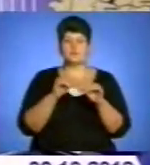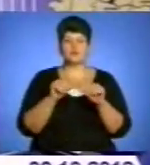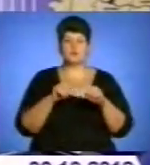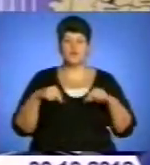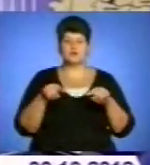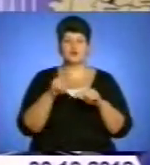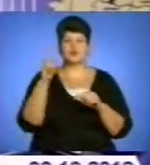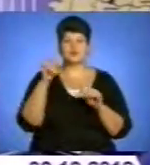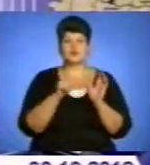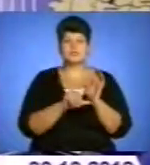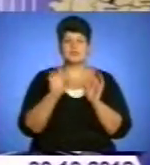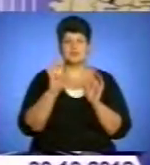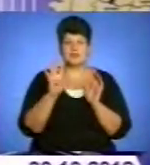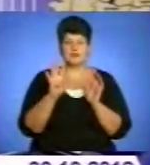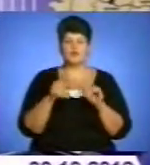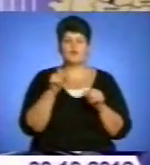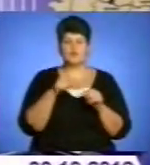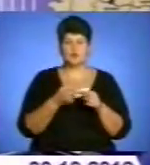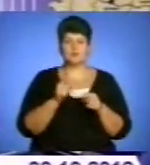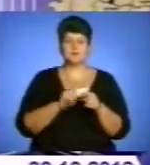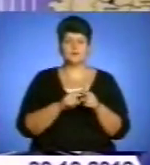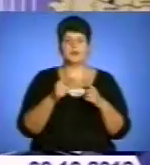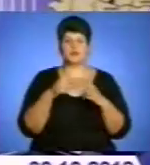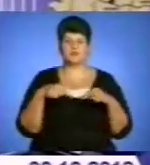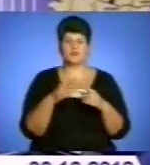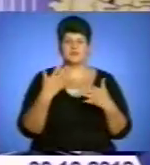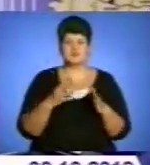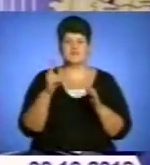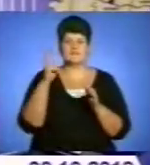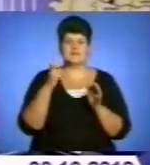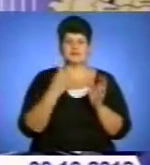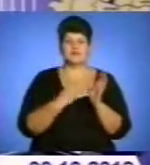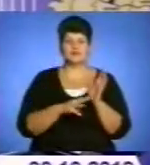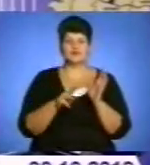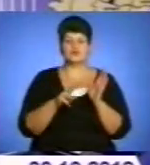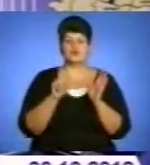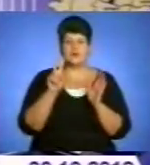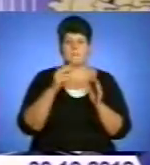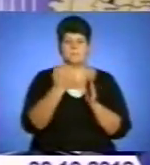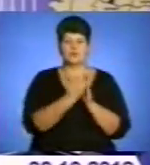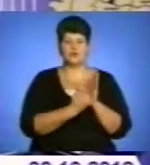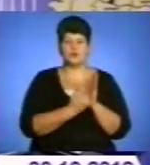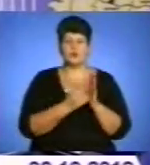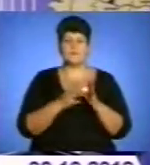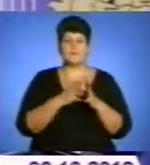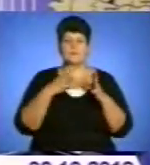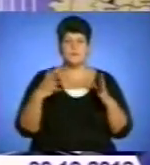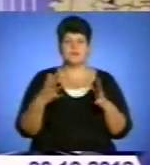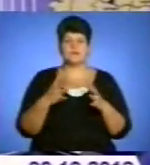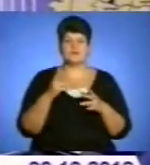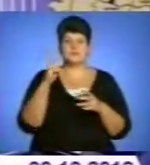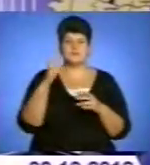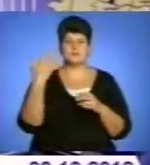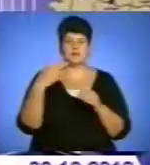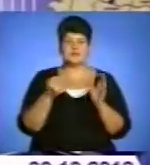164, по одномандатному округу опрацьовано 292 протоколів, по багатомандатному округу опрацьовано 256